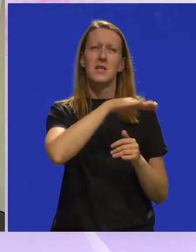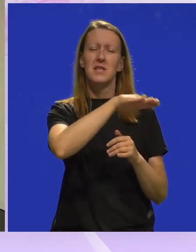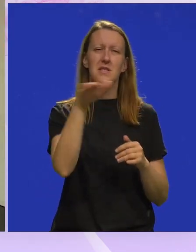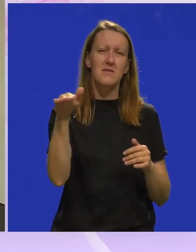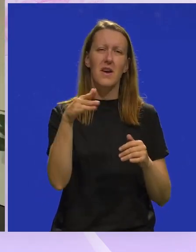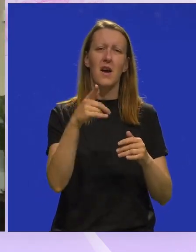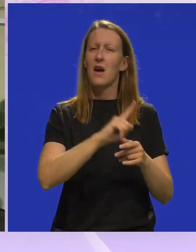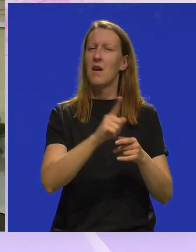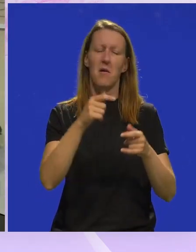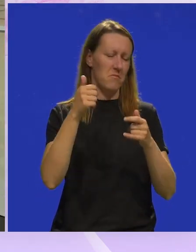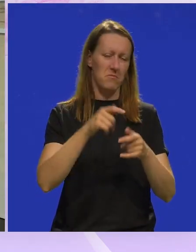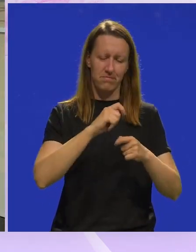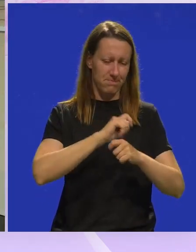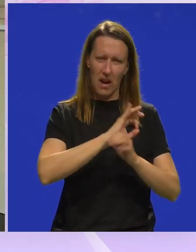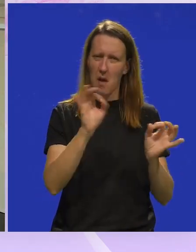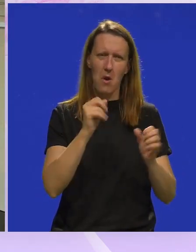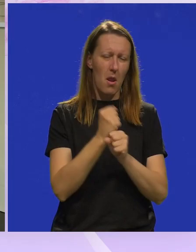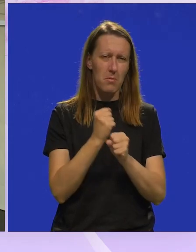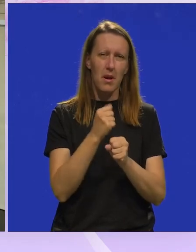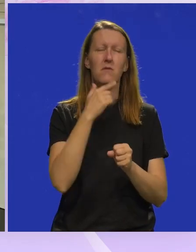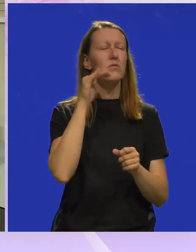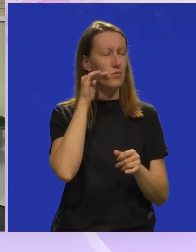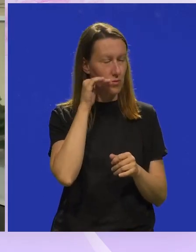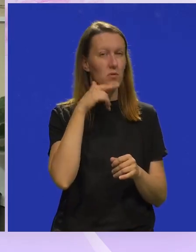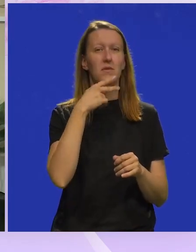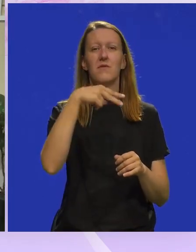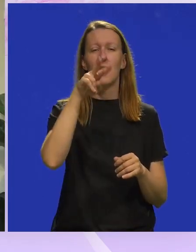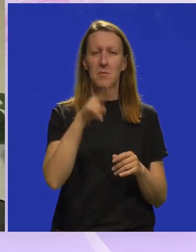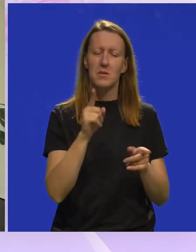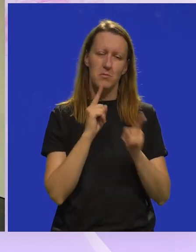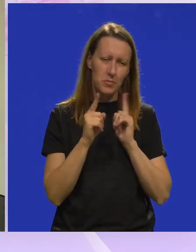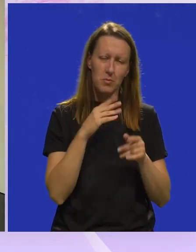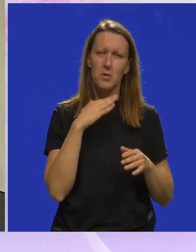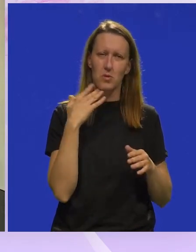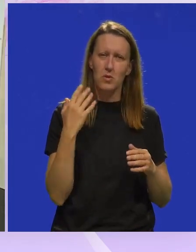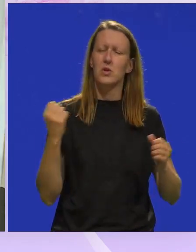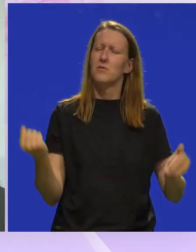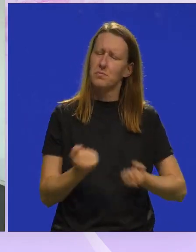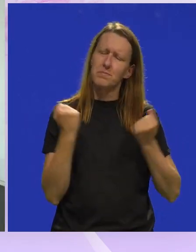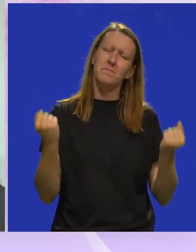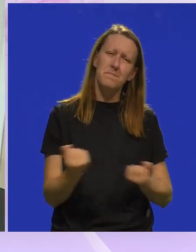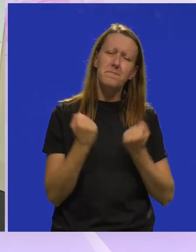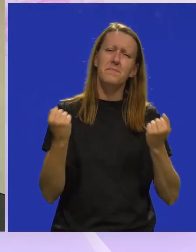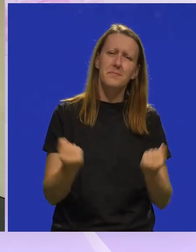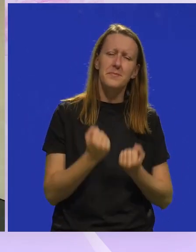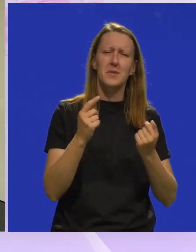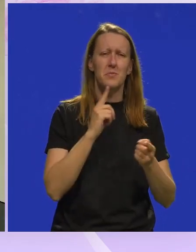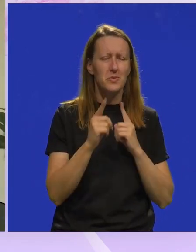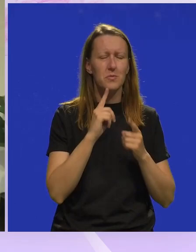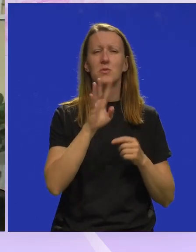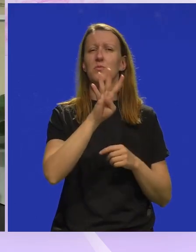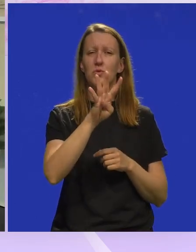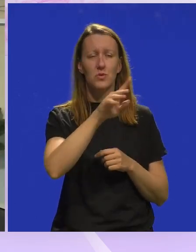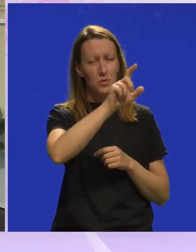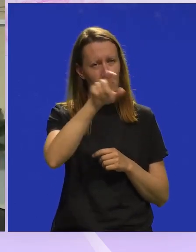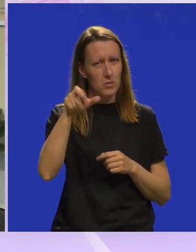ste sve iz rukava izvadili, no naravno da čuli smo dva mjeseca proba, dosta intenzivnih, dosta dobrih, sa samo četiri